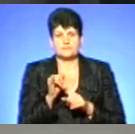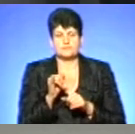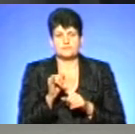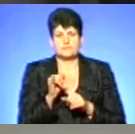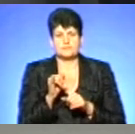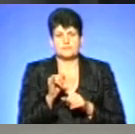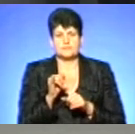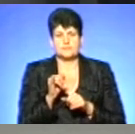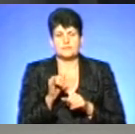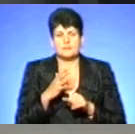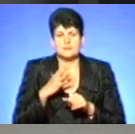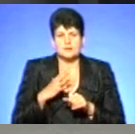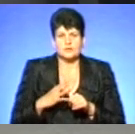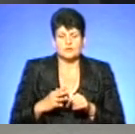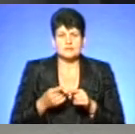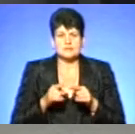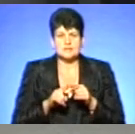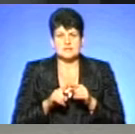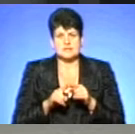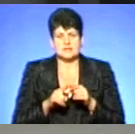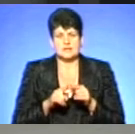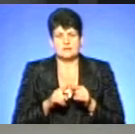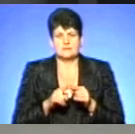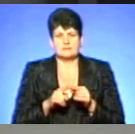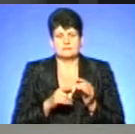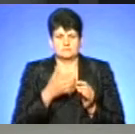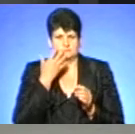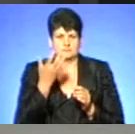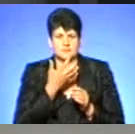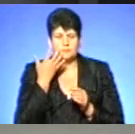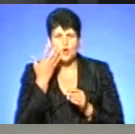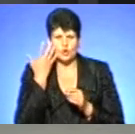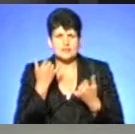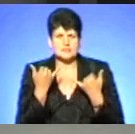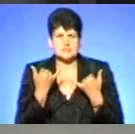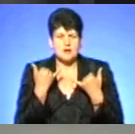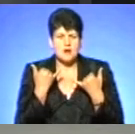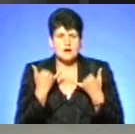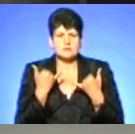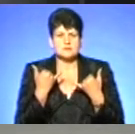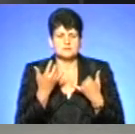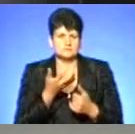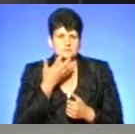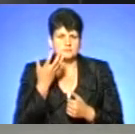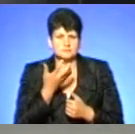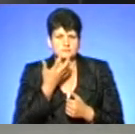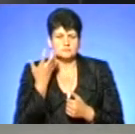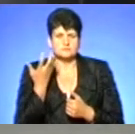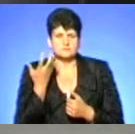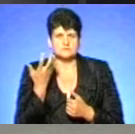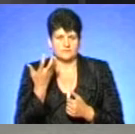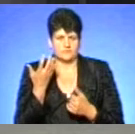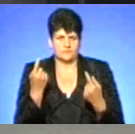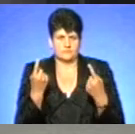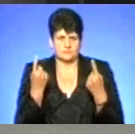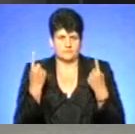досить високі, її важко переносять люди, і гадюка переносить їх важко. Тому активна вона в той час,